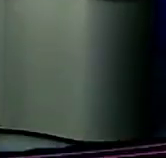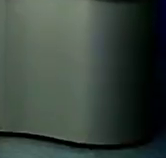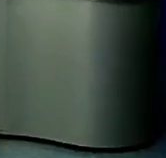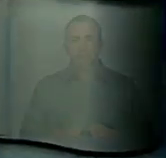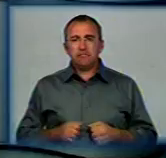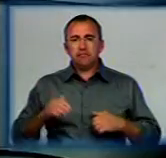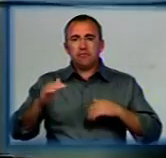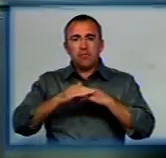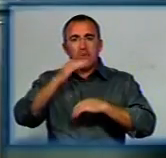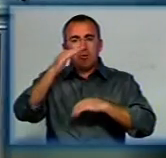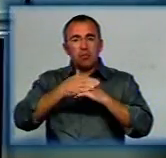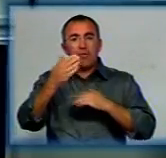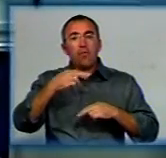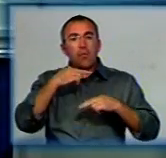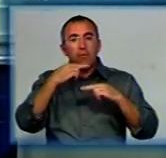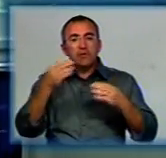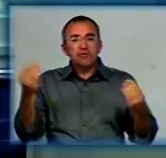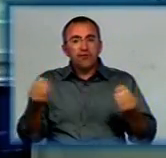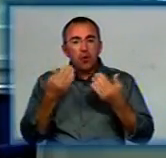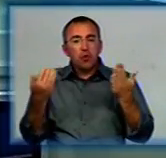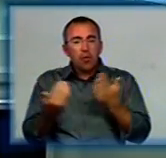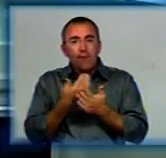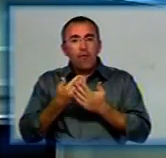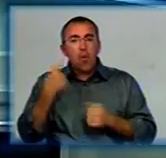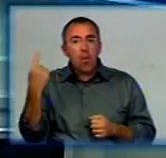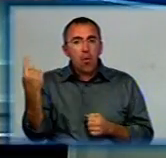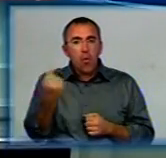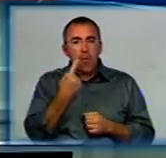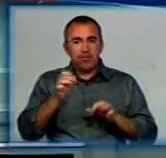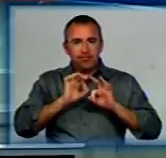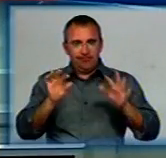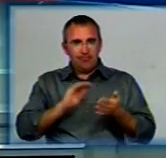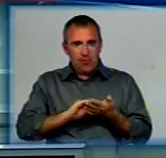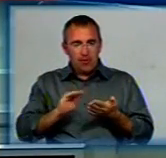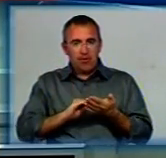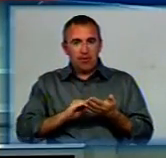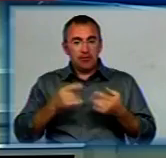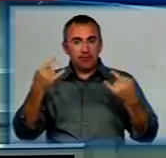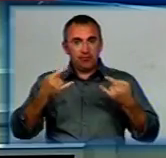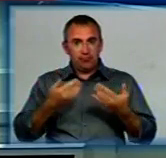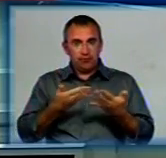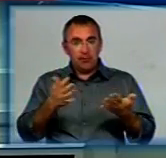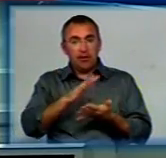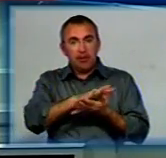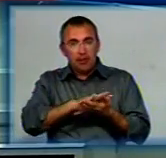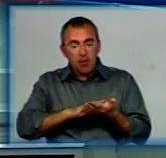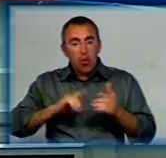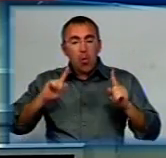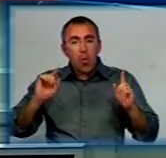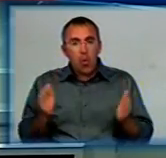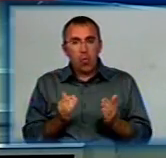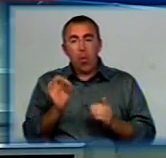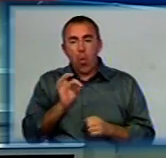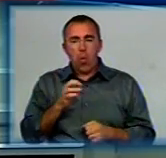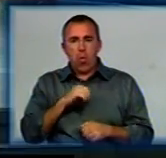Доброго вечора! До вашої уваги найсвіжіші новини області у викладі кореспондентів «Ден за днем» у студії Яна Пісарєва. І далі коротко про головне.